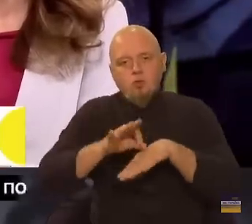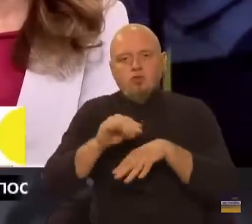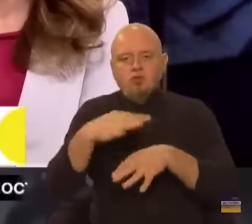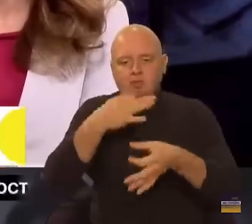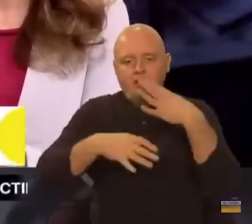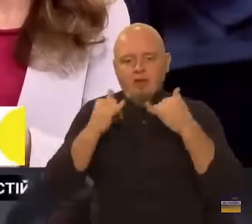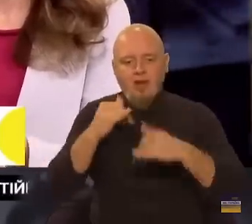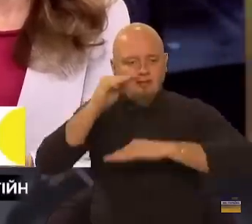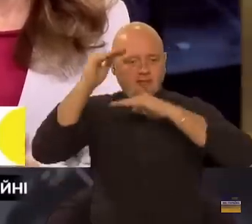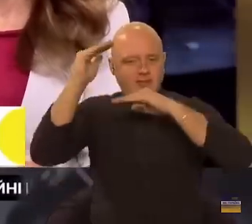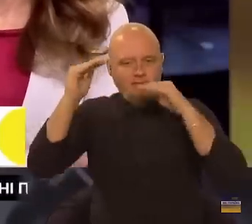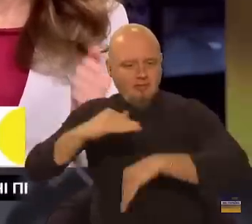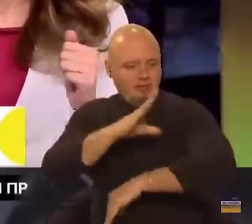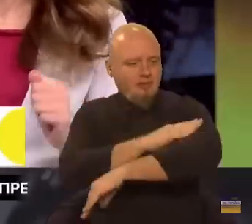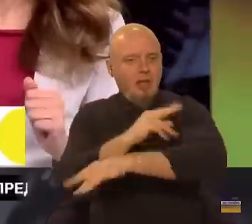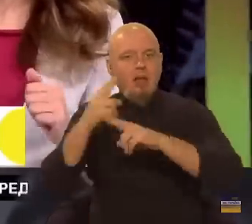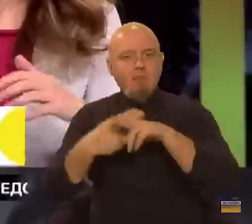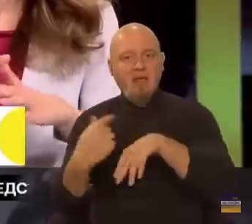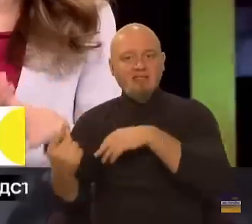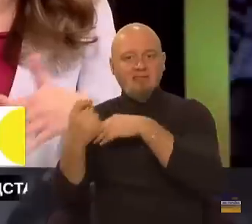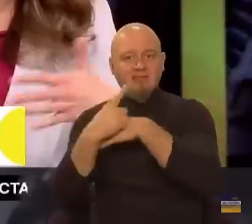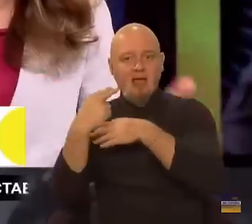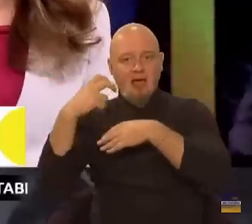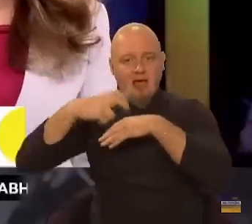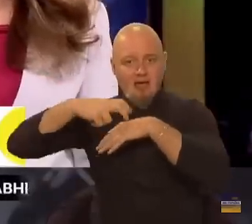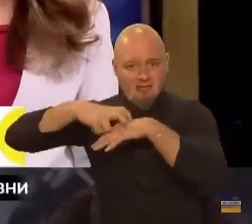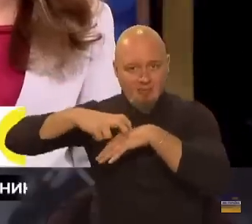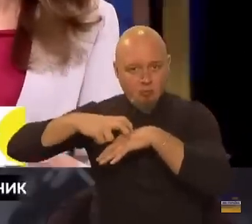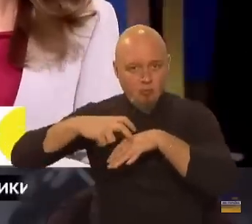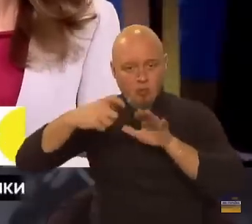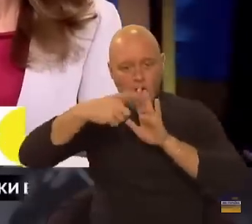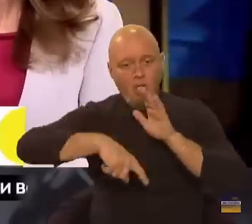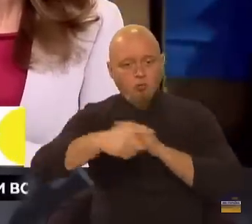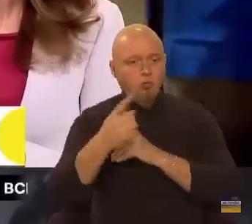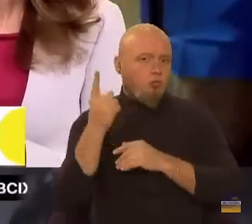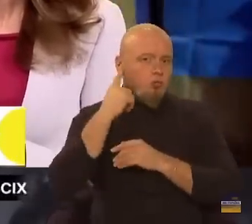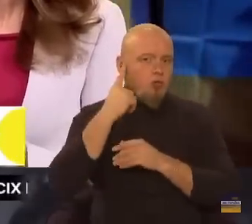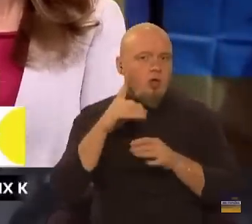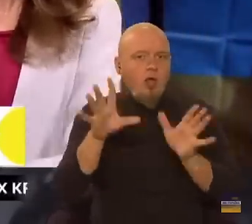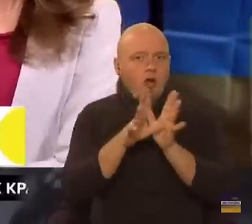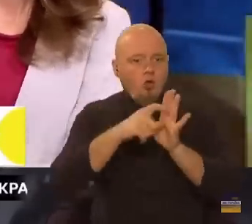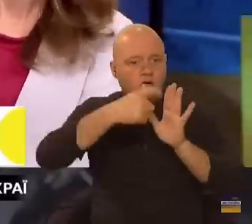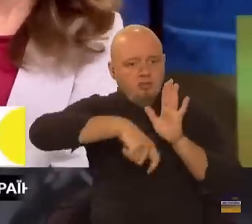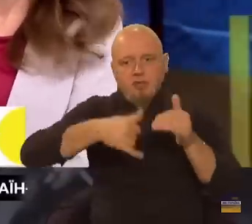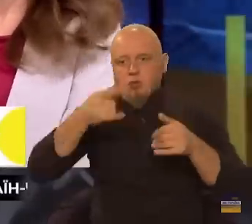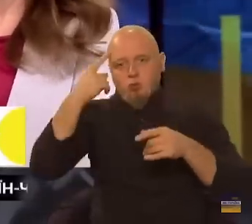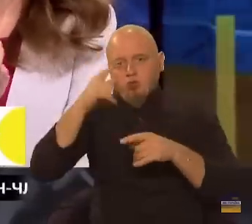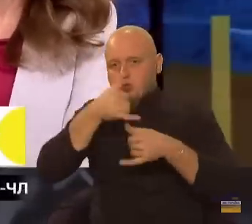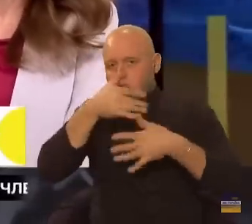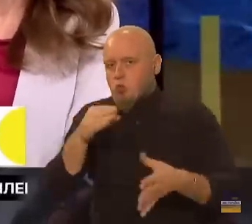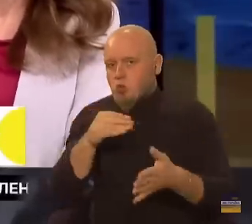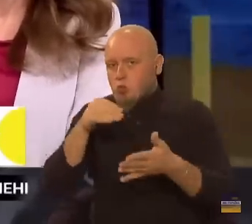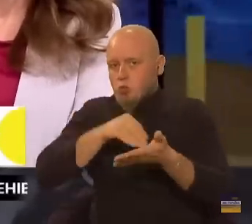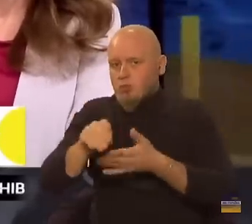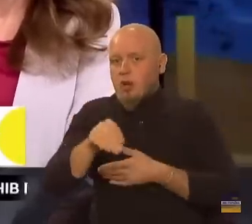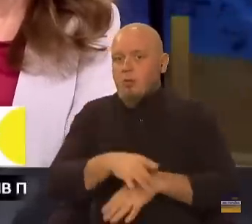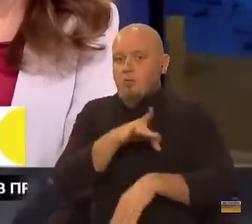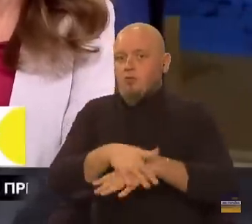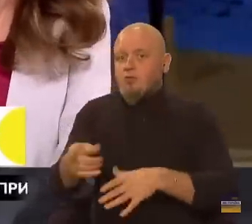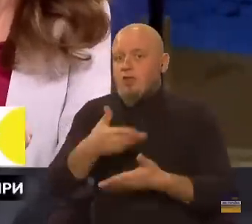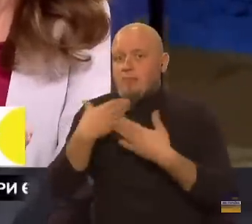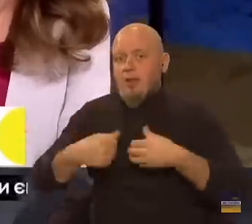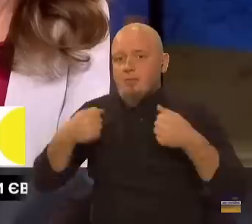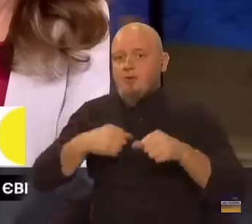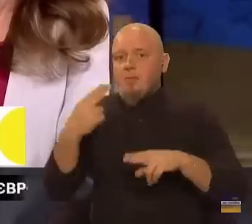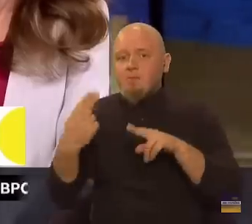для зниження тиску без рецепту, а тут почули електронний рецепт і думають, що не зможуть купити. Але ж по факту вони не мали права без